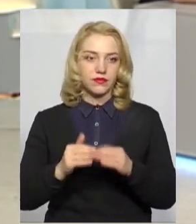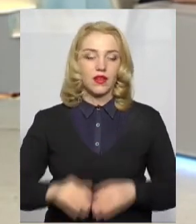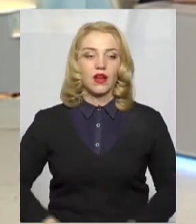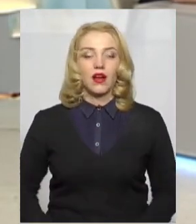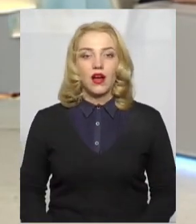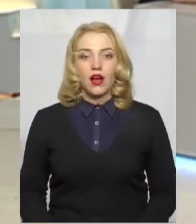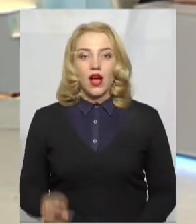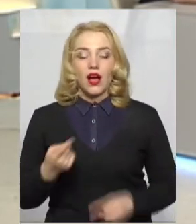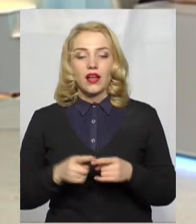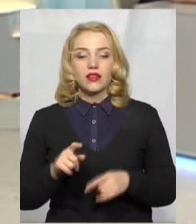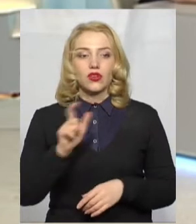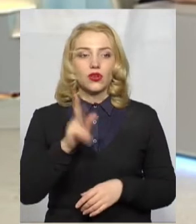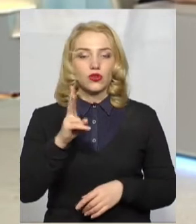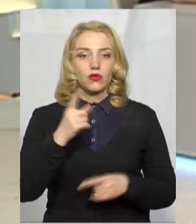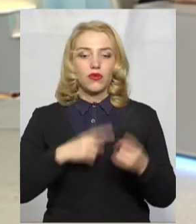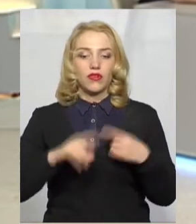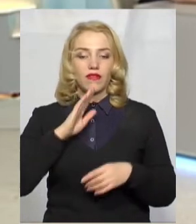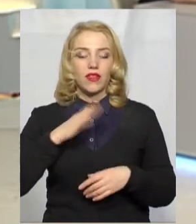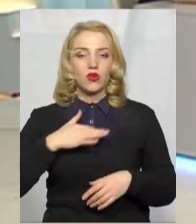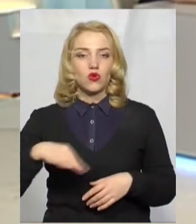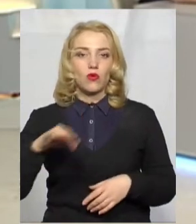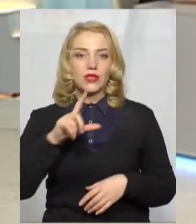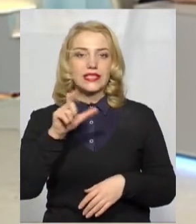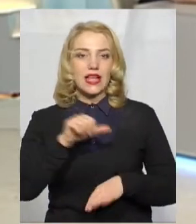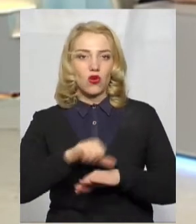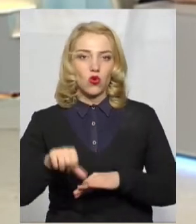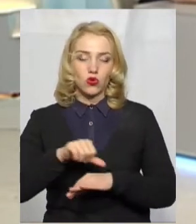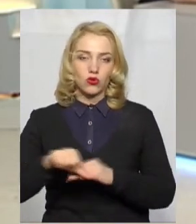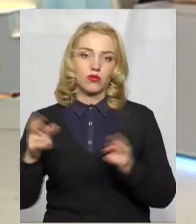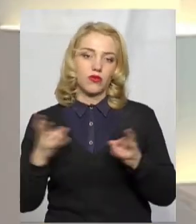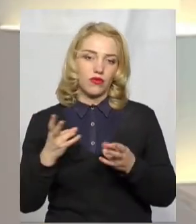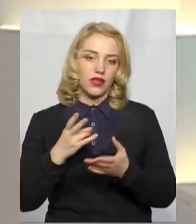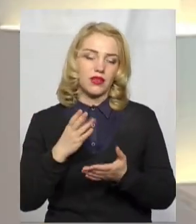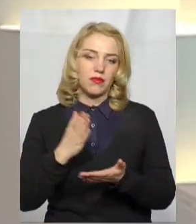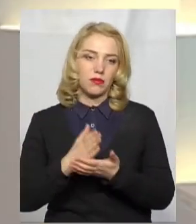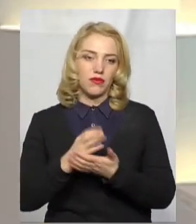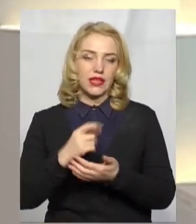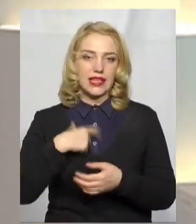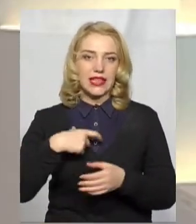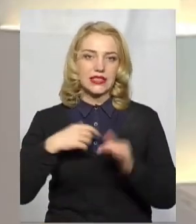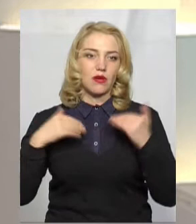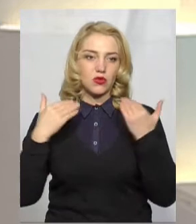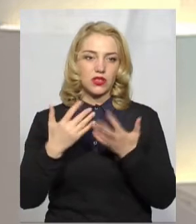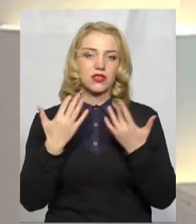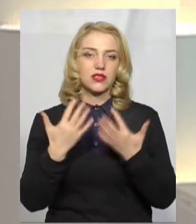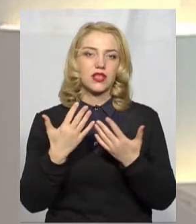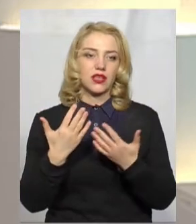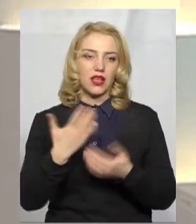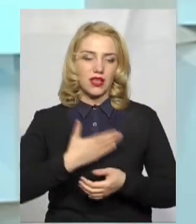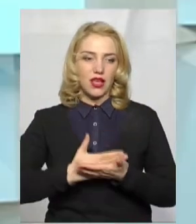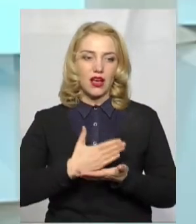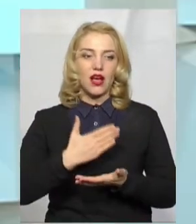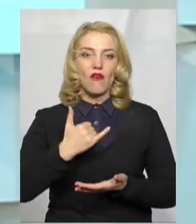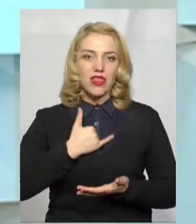стосовно тих громадян, які повернулися в нашу область за кордону і повинні перебувати на самоізоляції, так? До речі, скільки їх в нашій